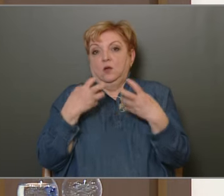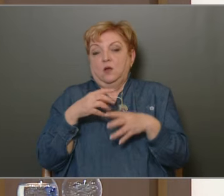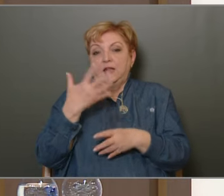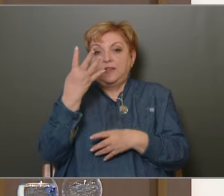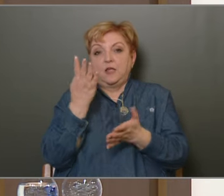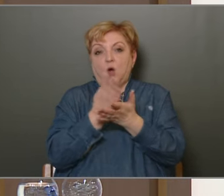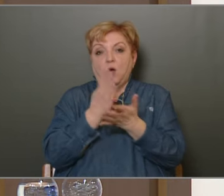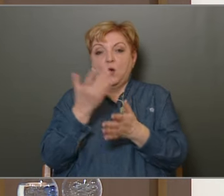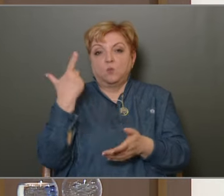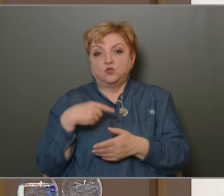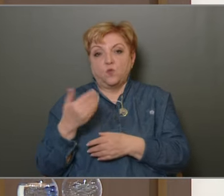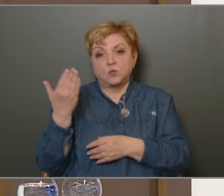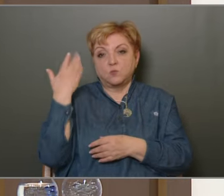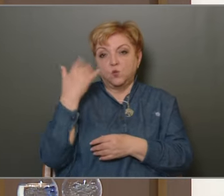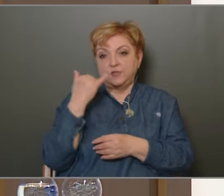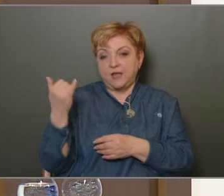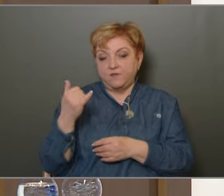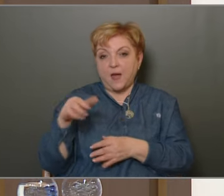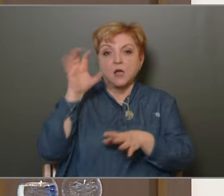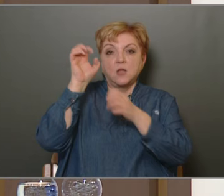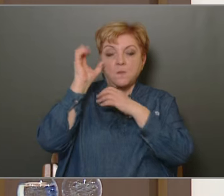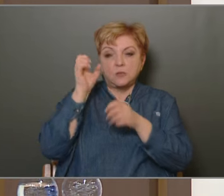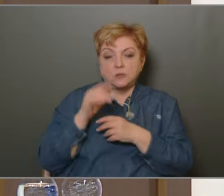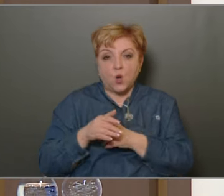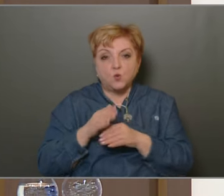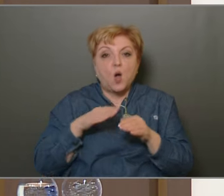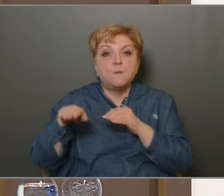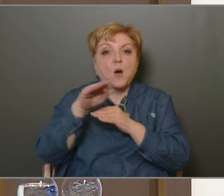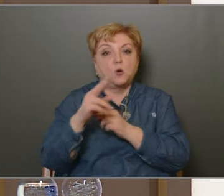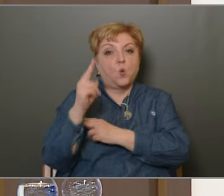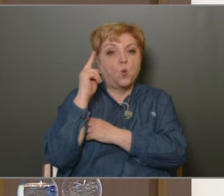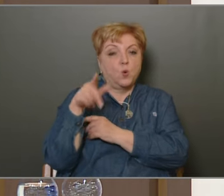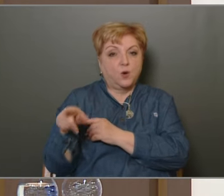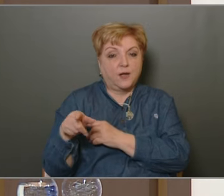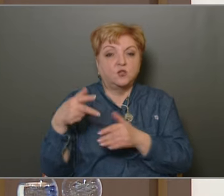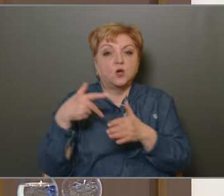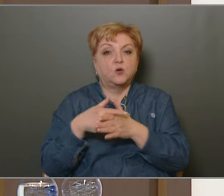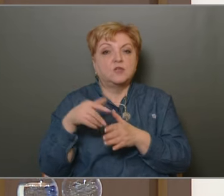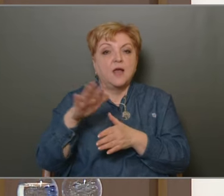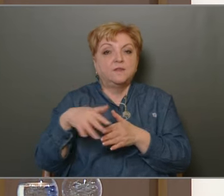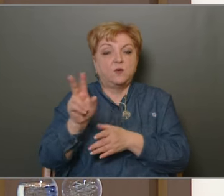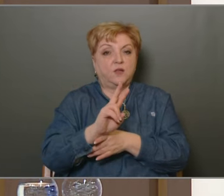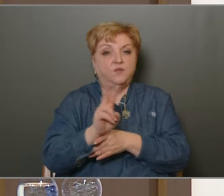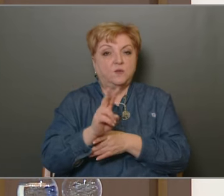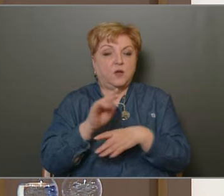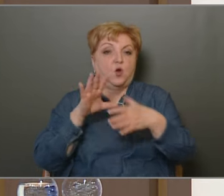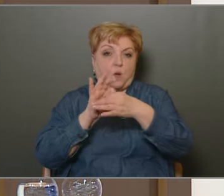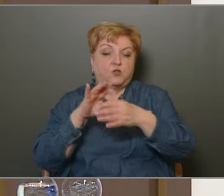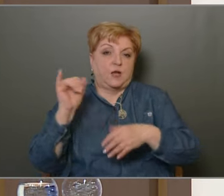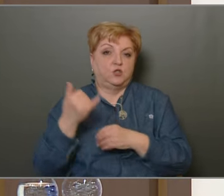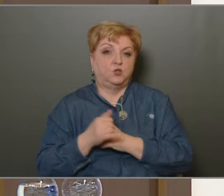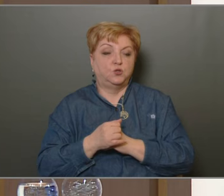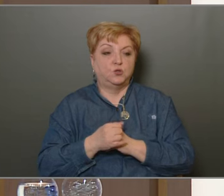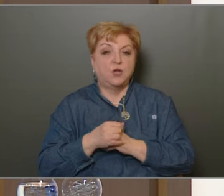a fejét, négy alkaloma is volt a tavalyi évben. Ezt tapasztaljuk a parkoló ellenrök tekintetében is, és a köztöztetése felügyelők kapcsán is.